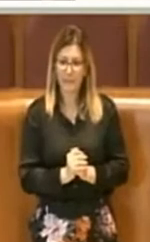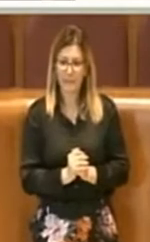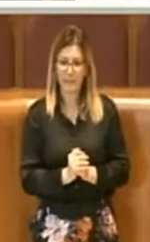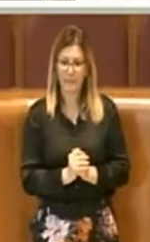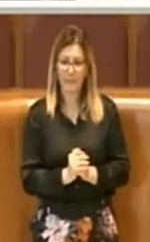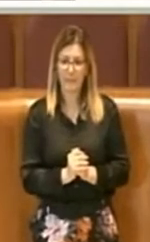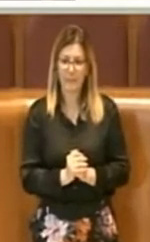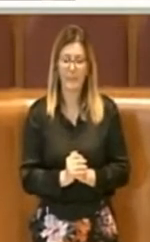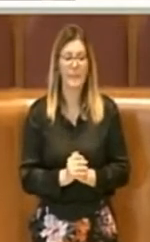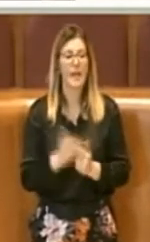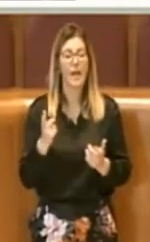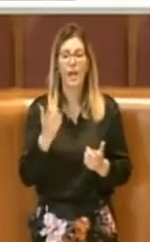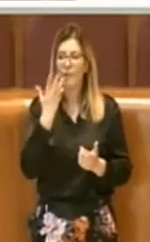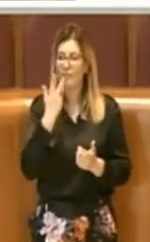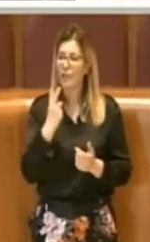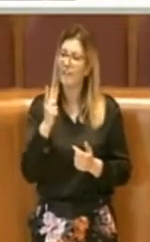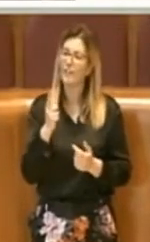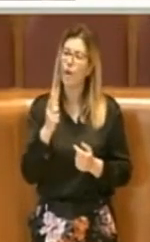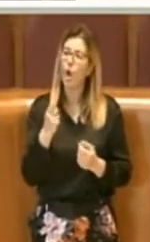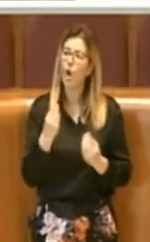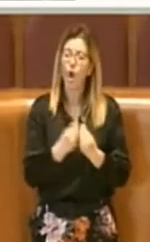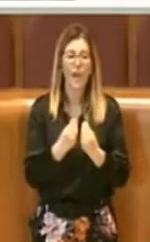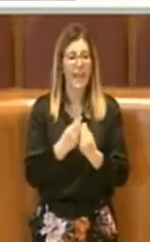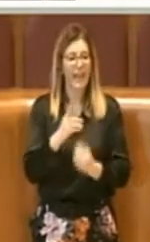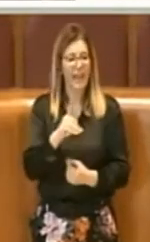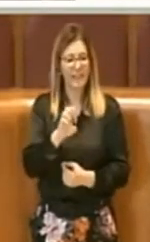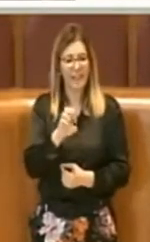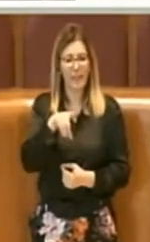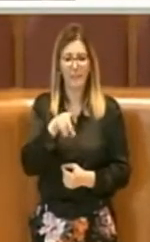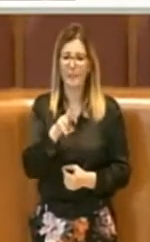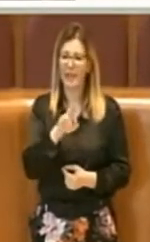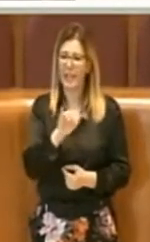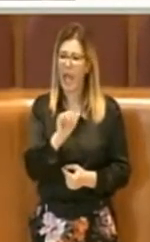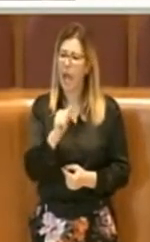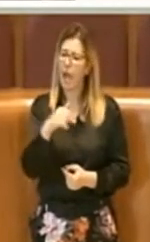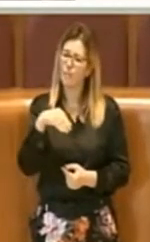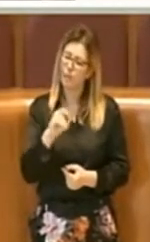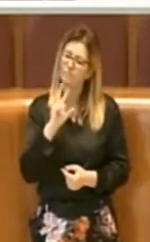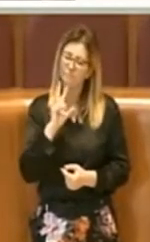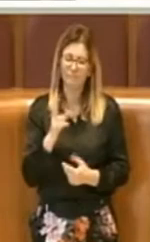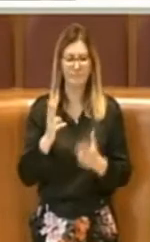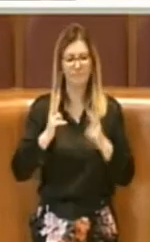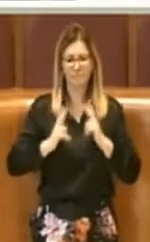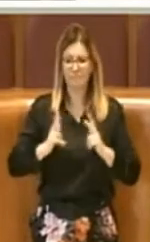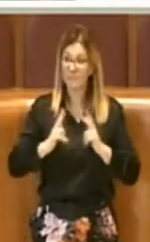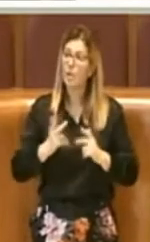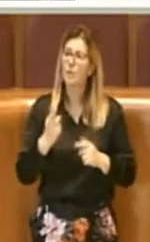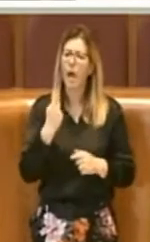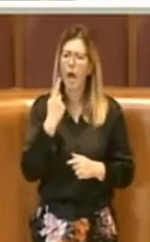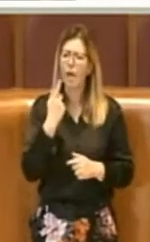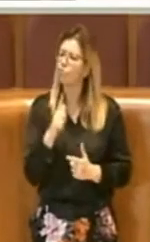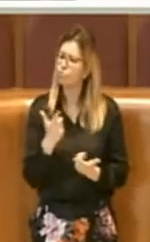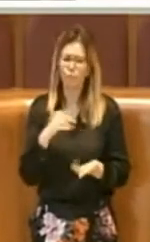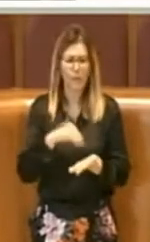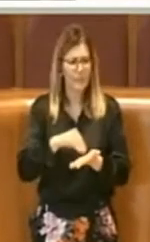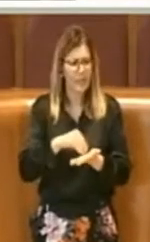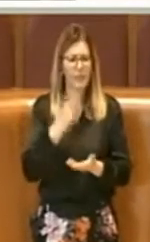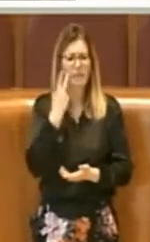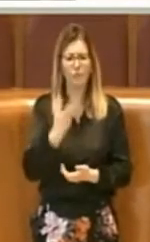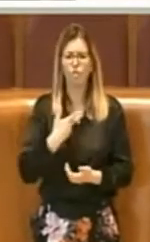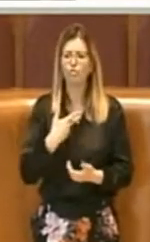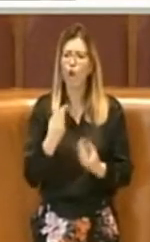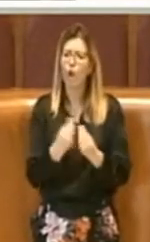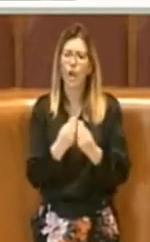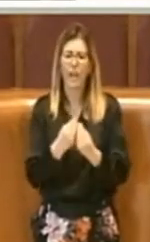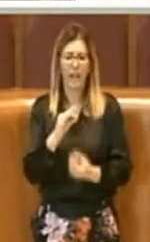collega De Priamo, che non vedo in questo momento, però vedo che c'è il collega Figlio Meni, sul